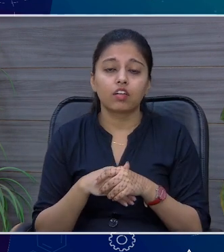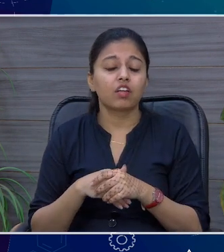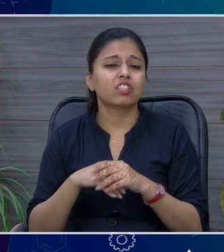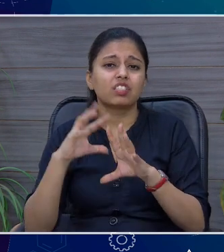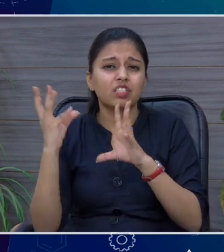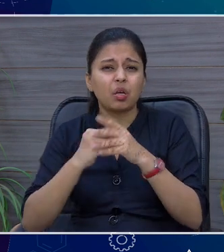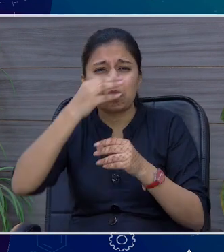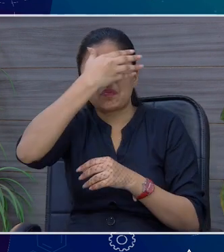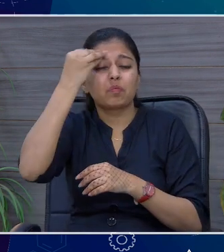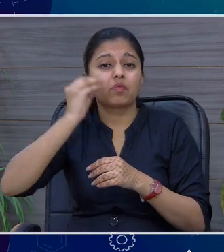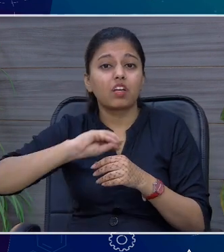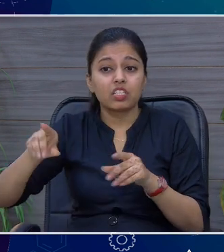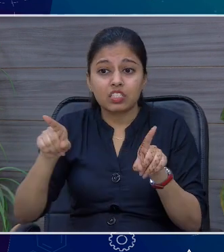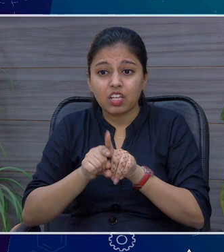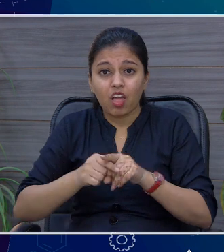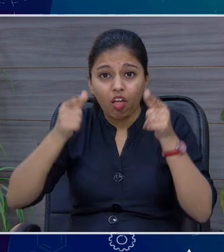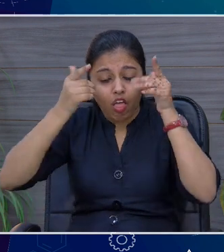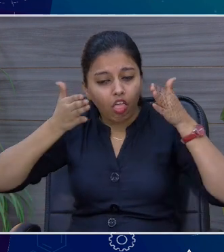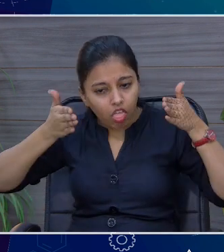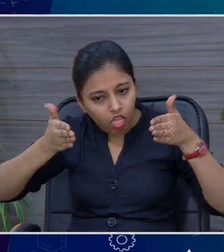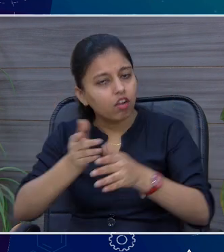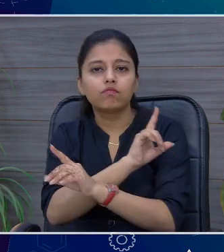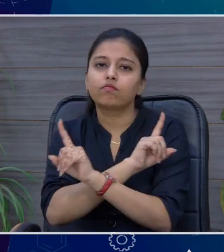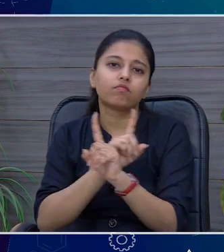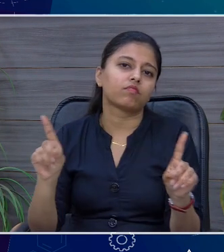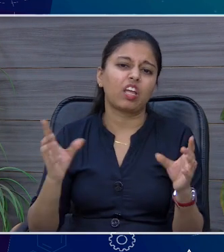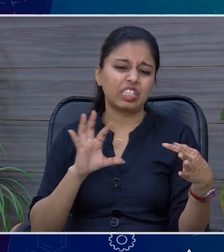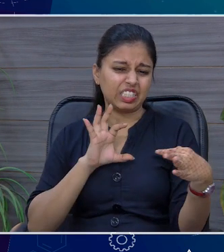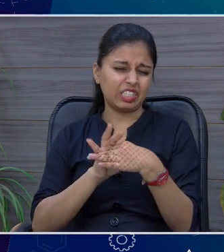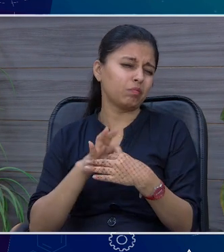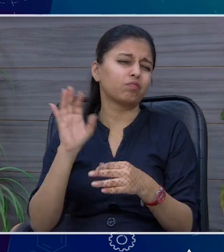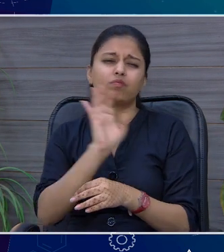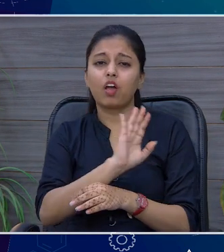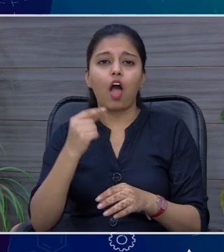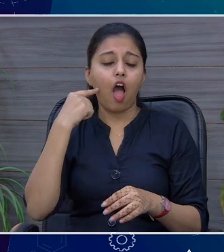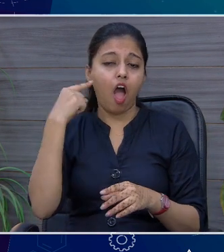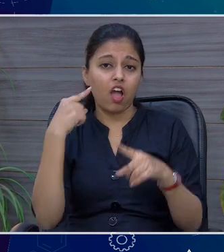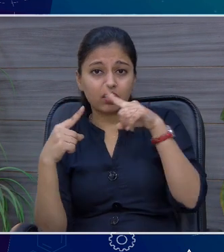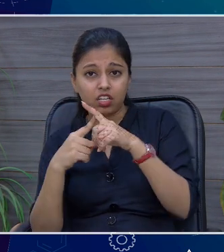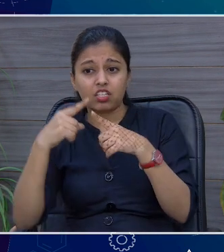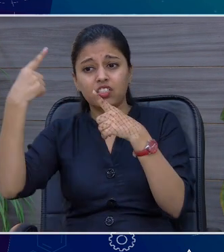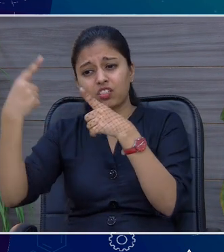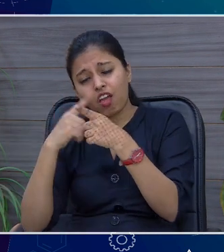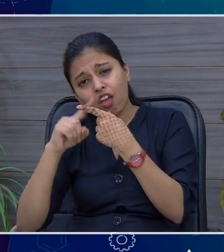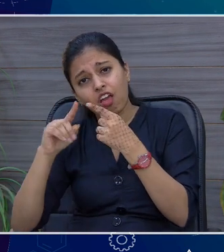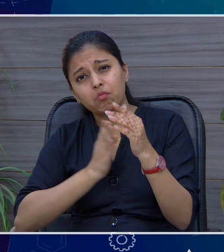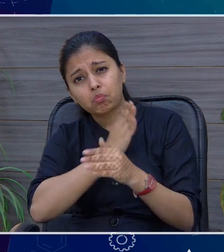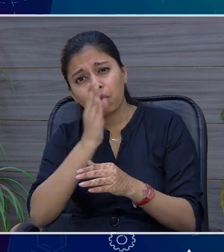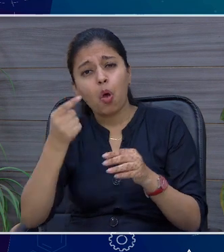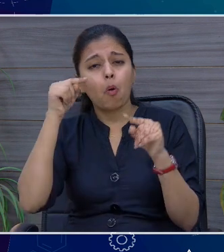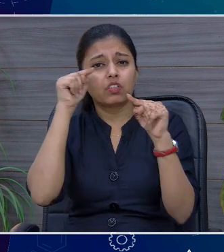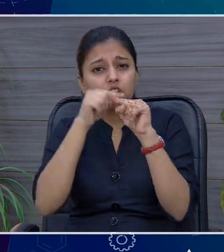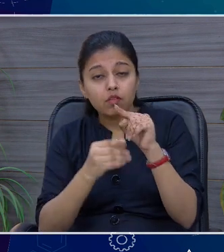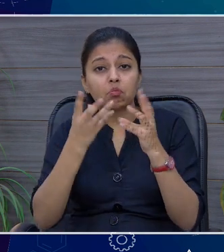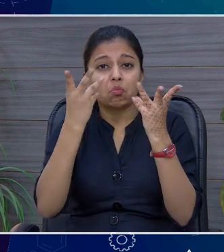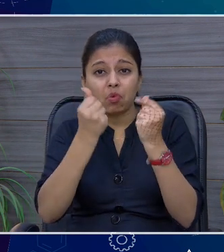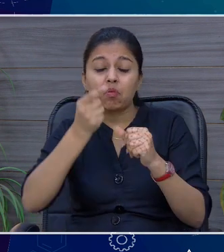प्रास